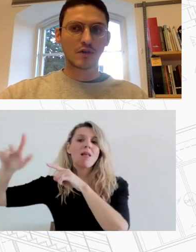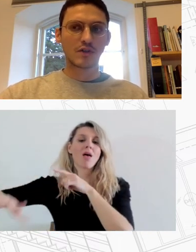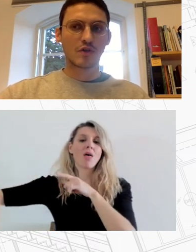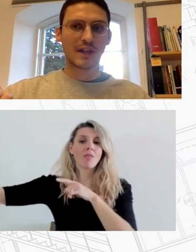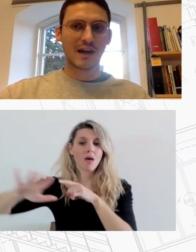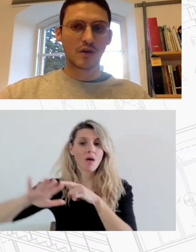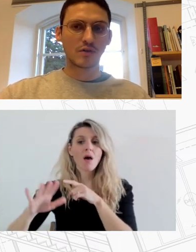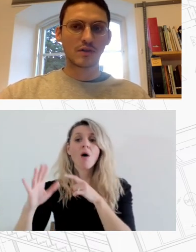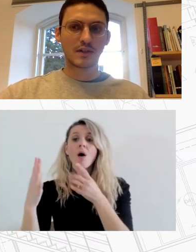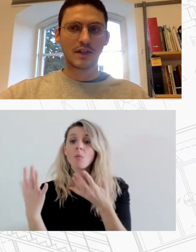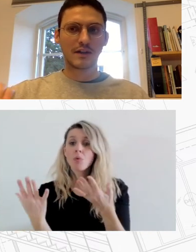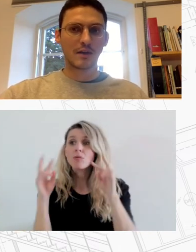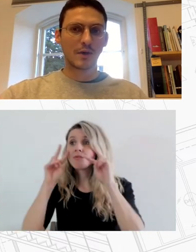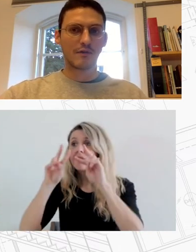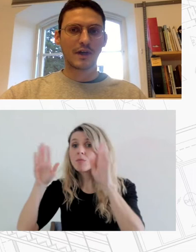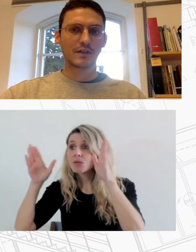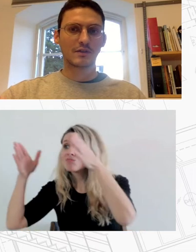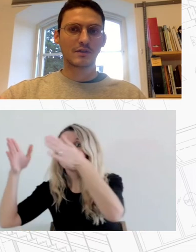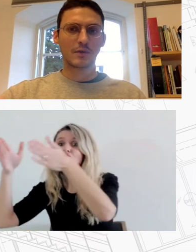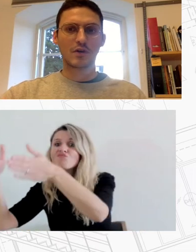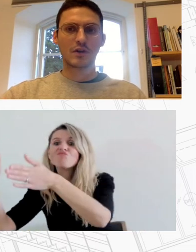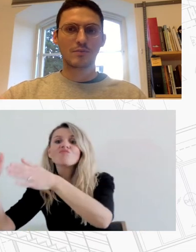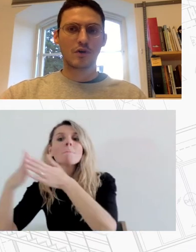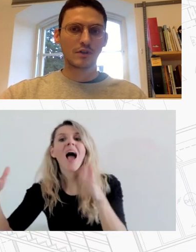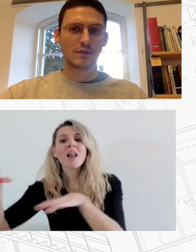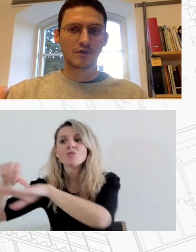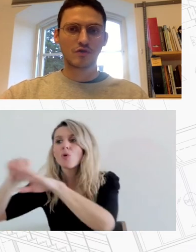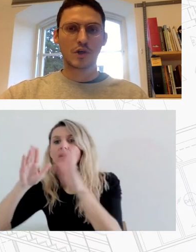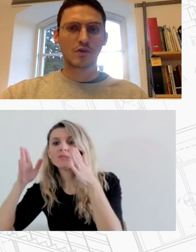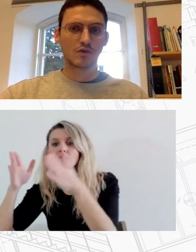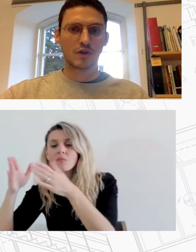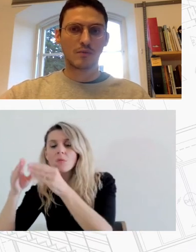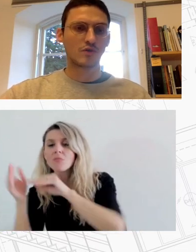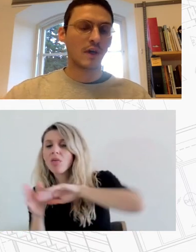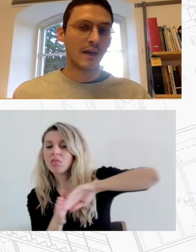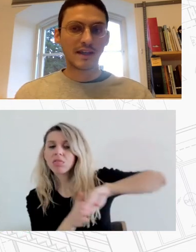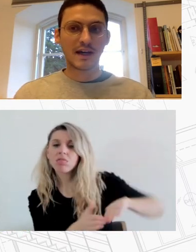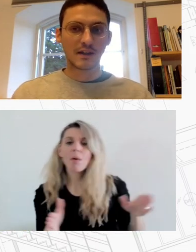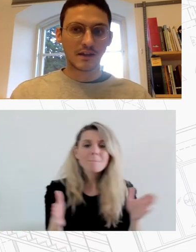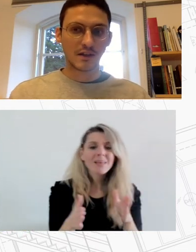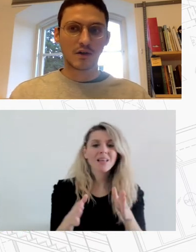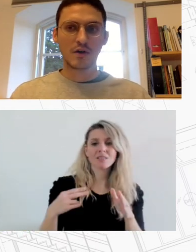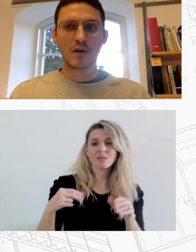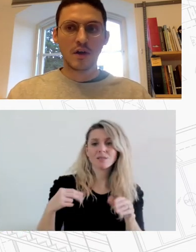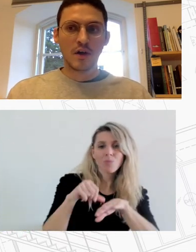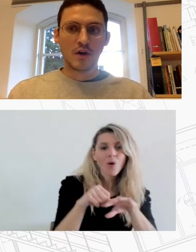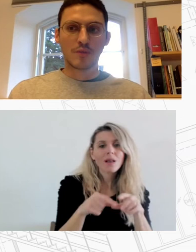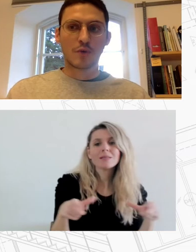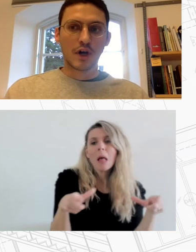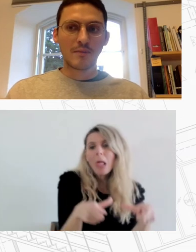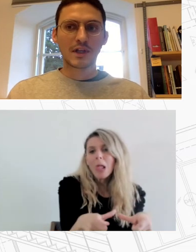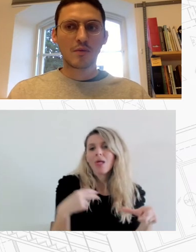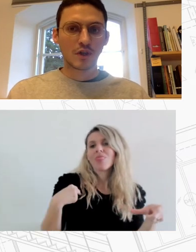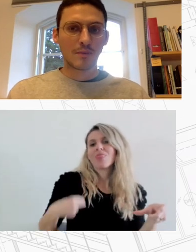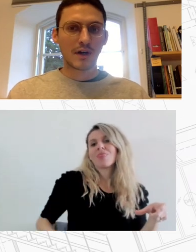ορατότητας των αναγκών στην ελληνική περιφέρεια, στις μικρότερες πόλεις και στους μικρότερους δήμους Είναι χαρακτηριστικό ότι